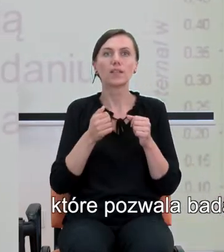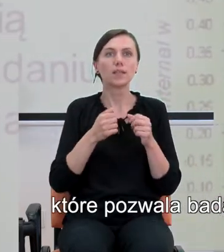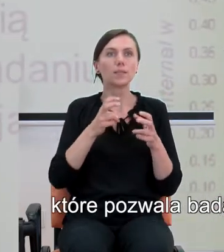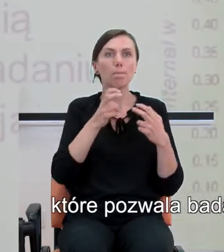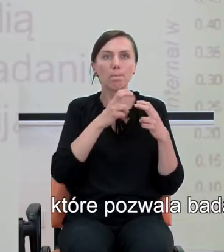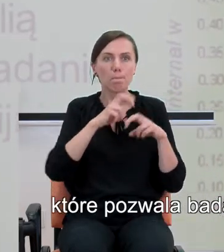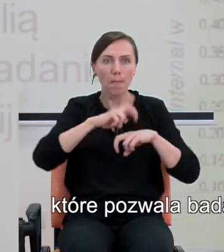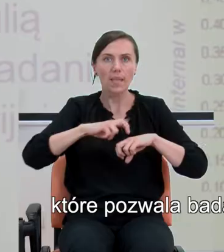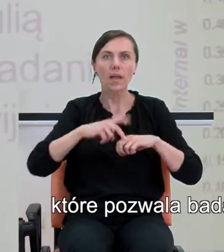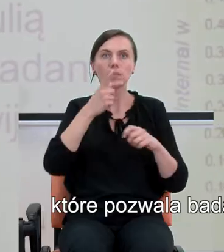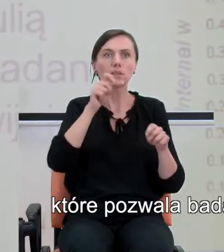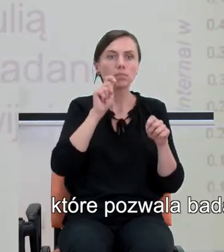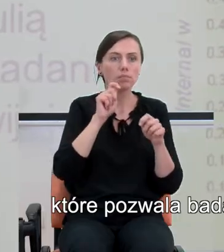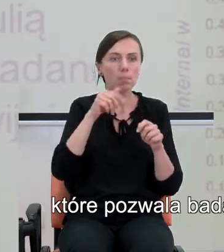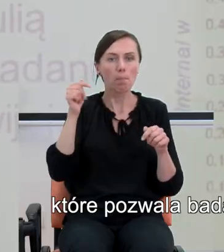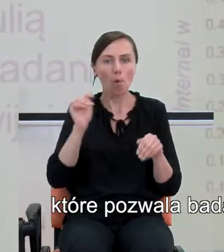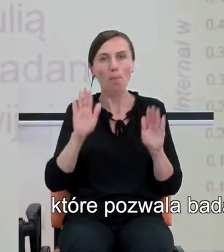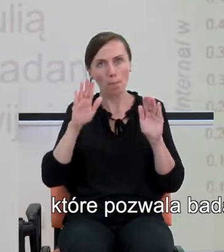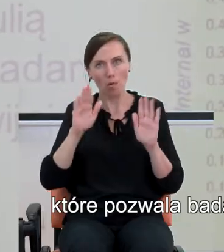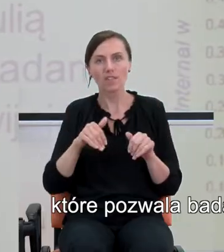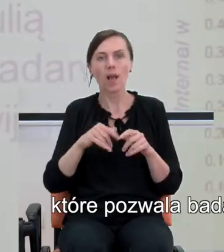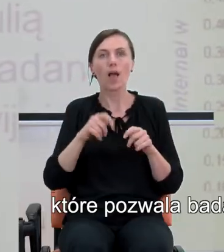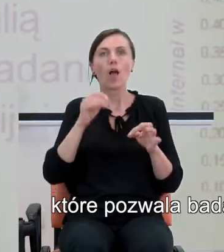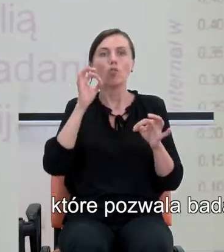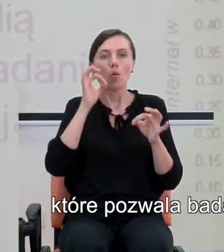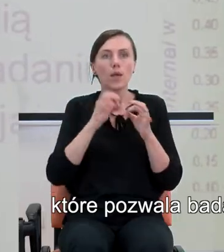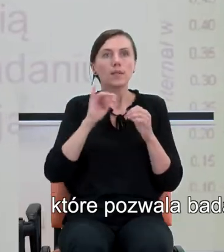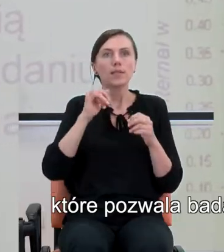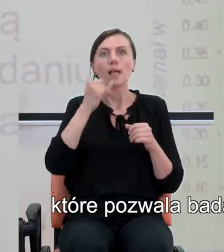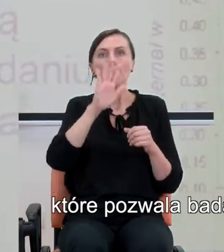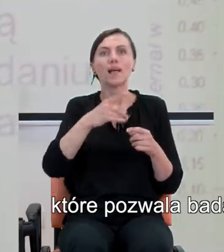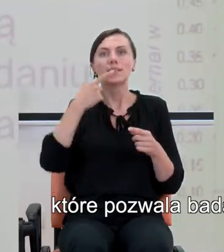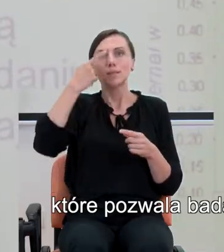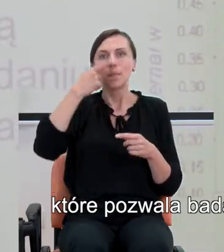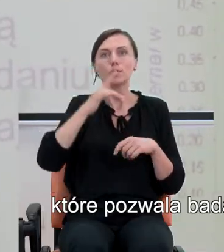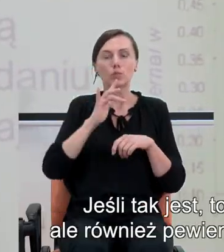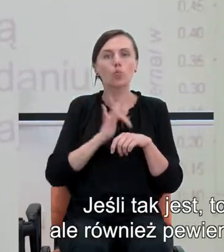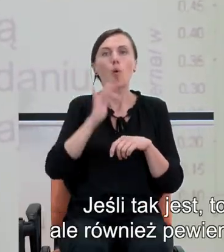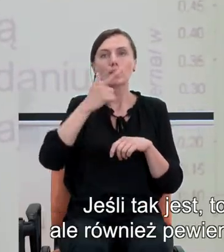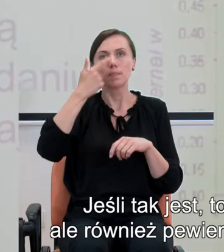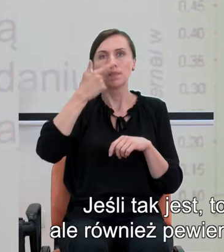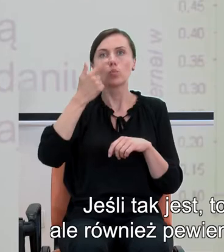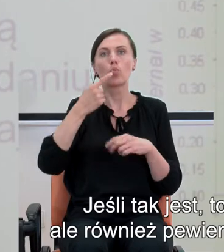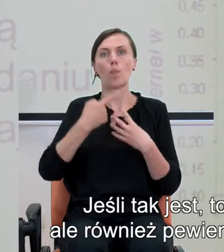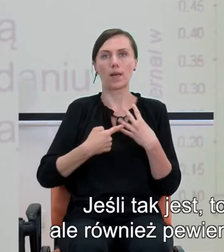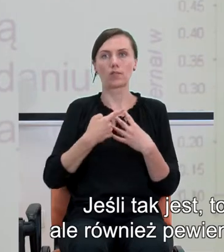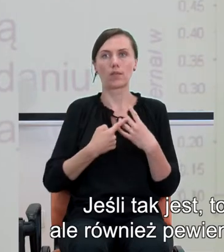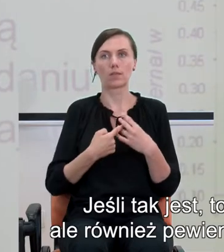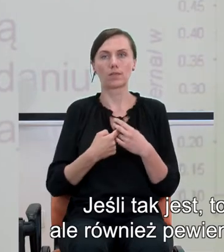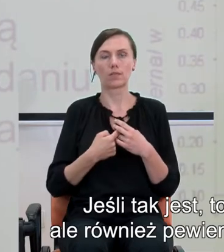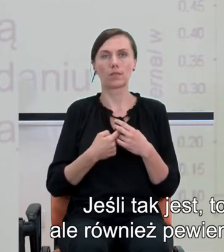badać czułość, czy też precyzję zmysłu numerycznego. Jeśli tak jest,